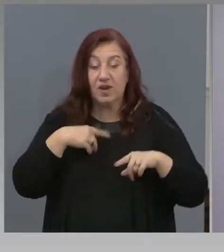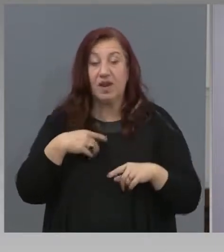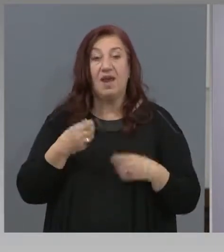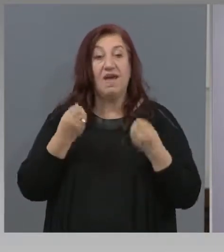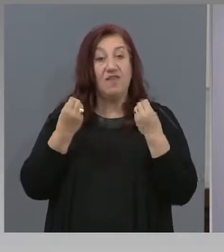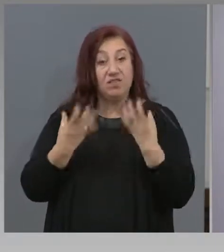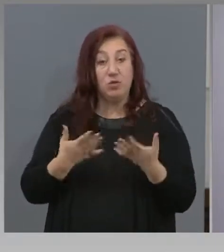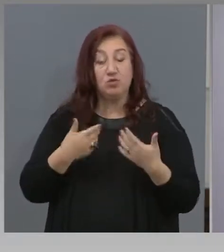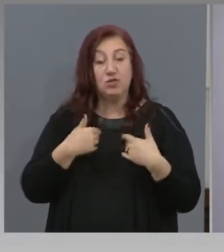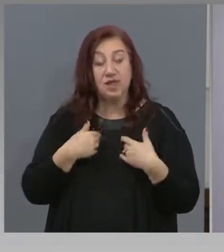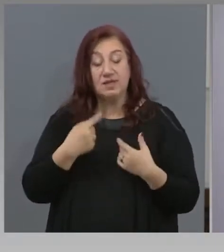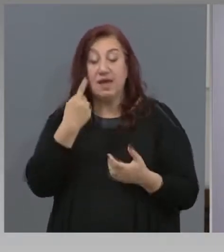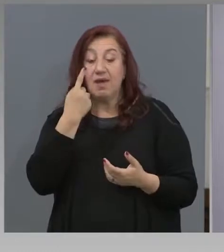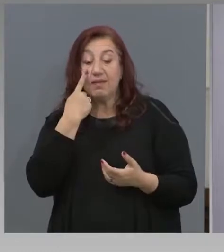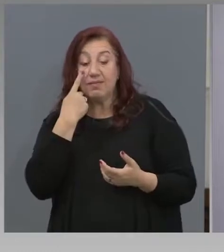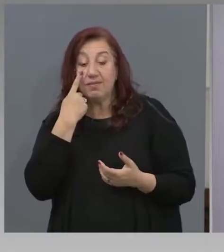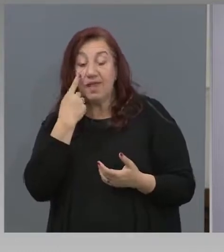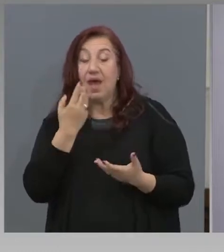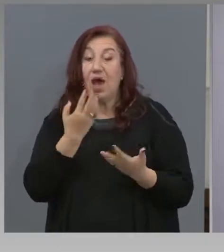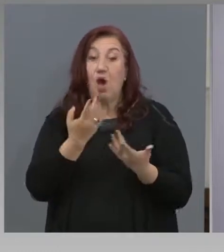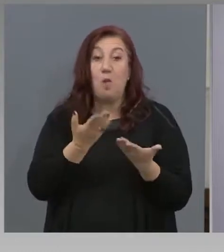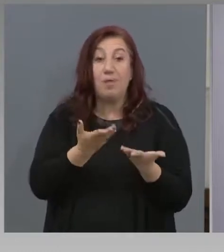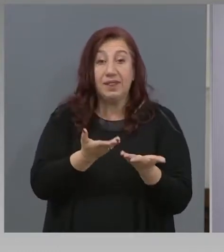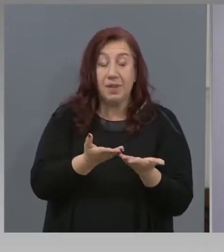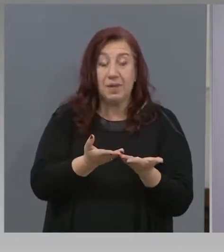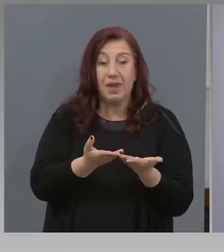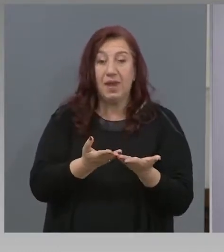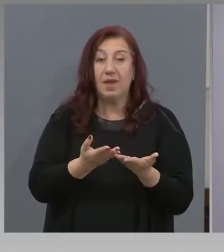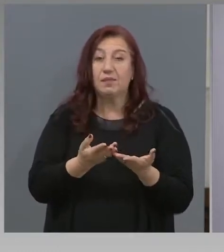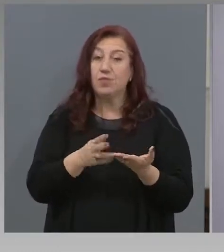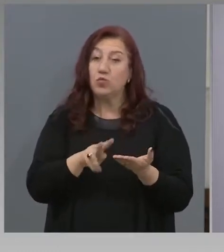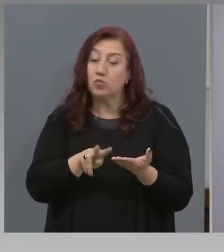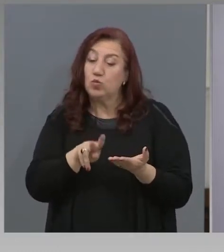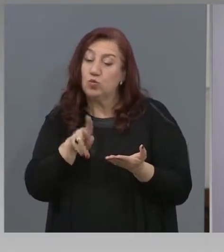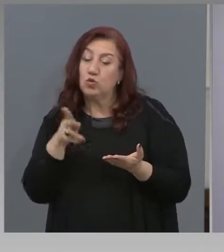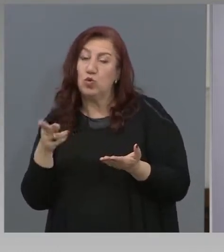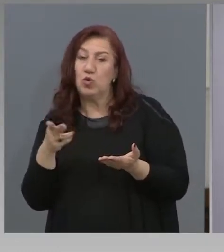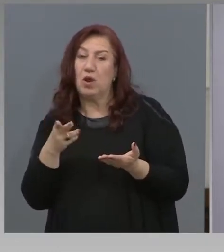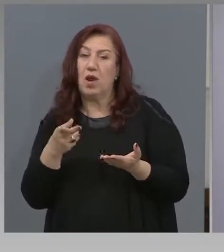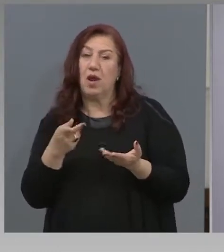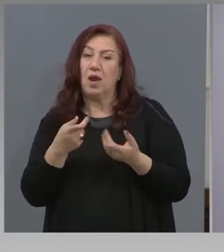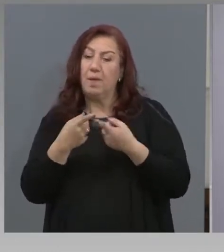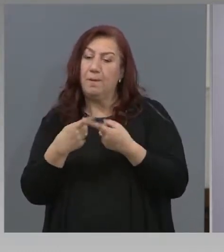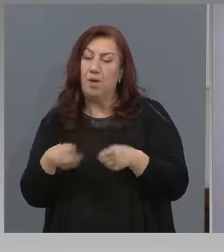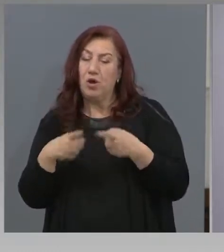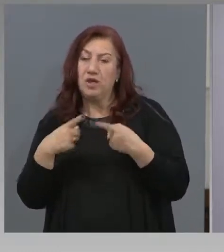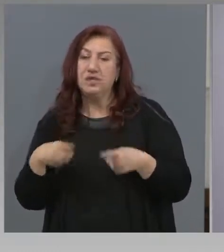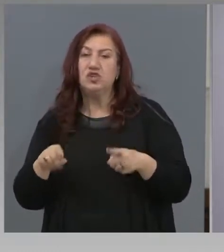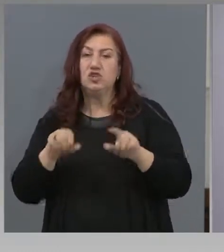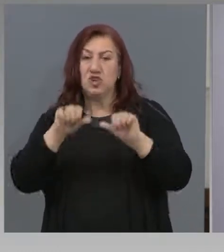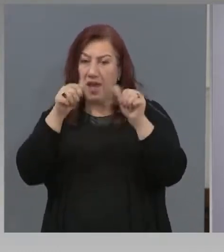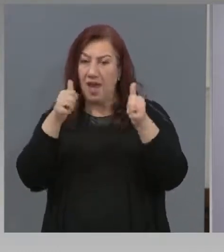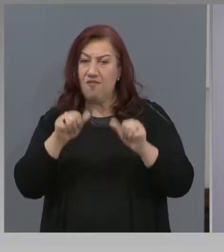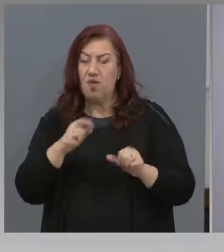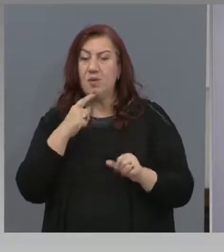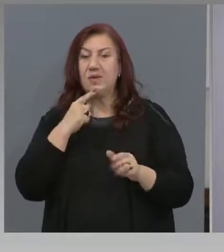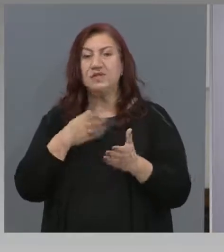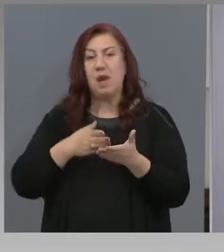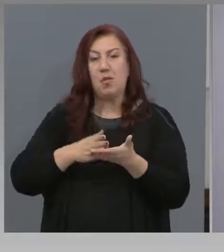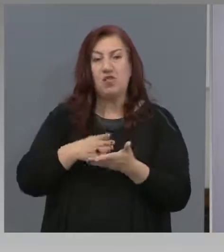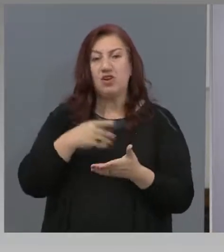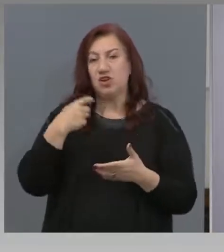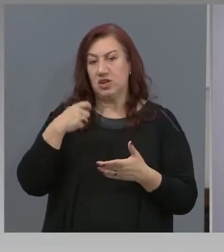пробваме, да пробираме, както казваме, по-различни формати на провеждането на изпита. По-различна